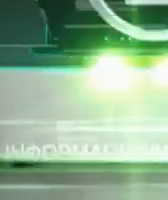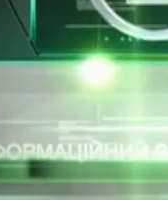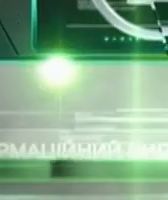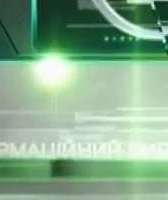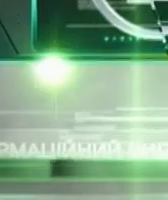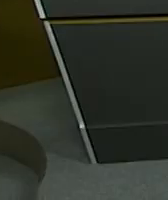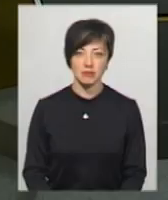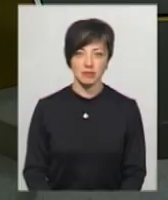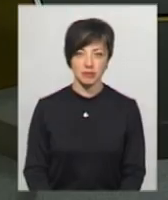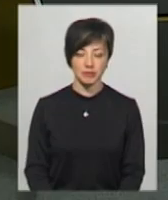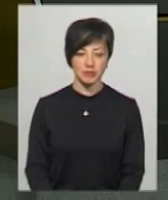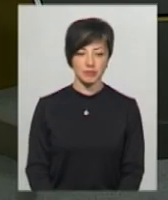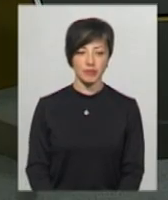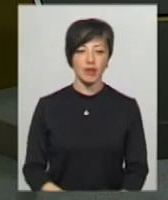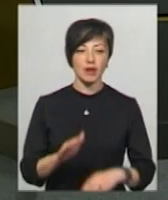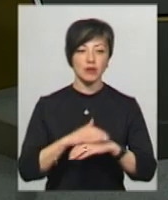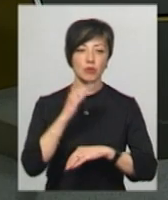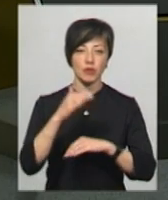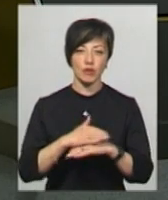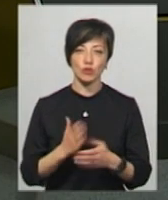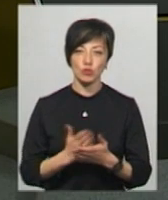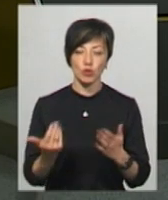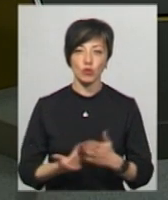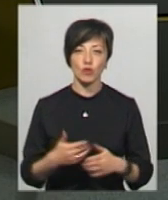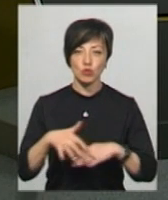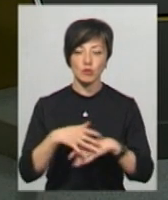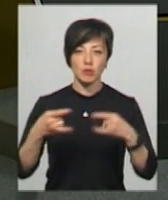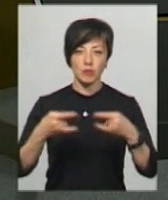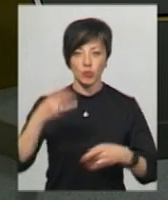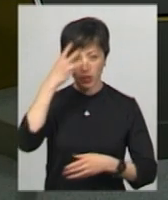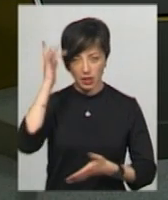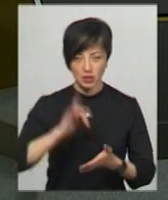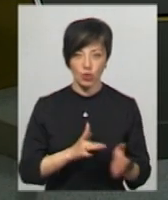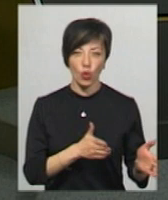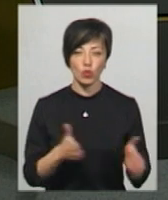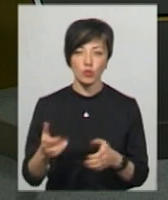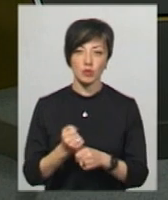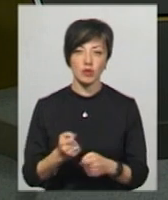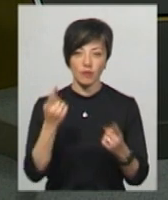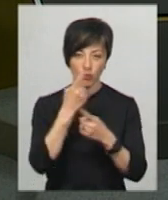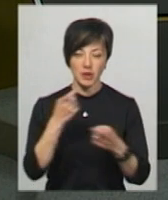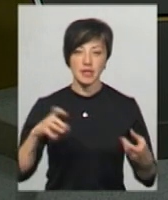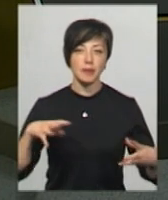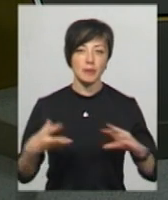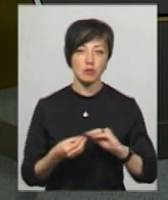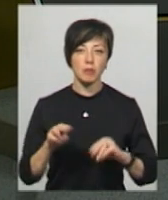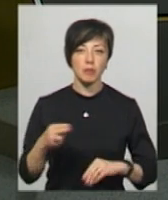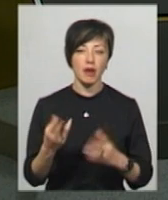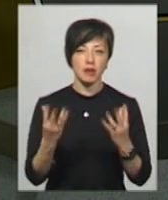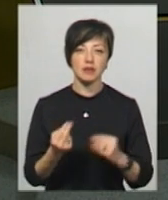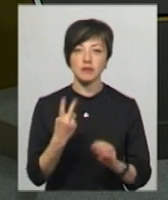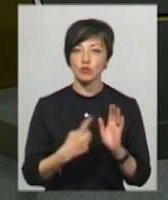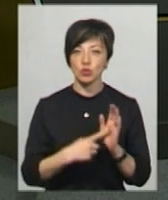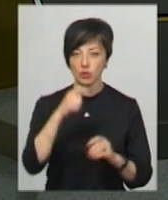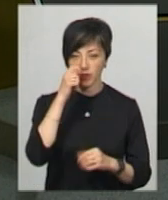Музика Доброго вечора. Служба новин Суспільного мовника «Поділяцентр» готова підбити інформаційний підсумок п'ятниці 26